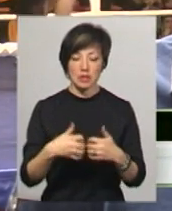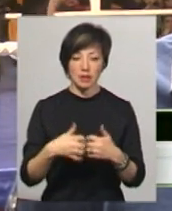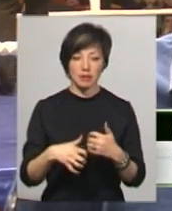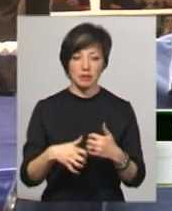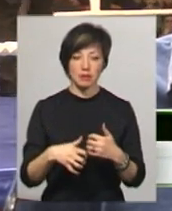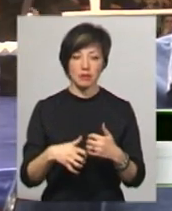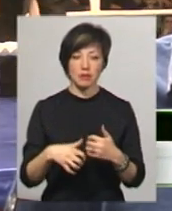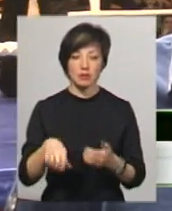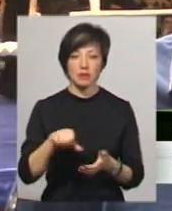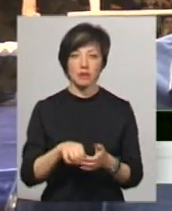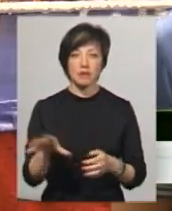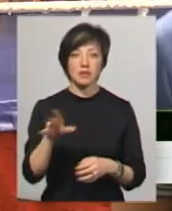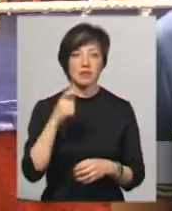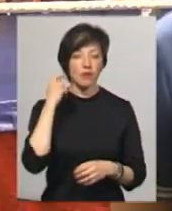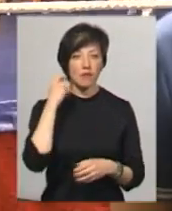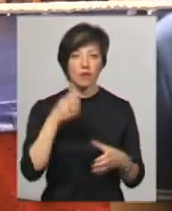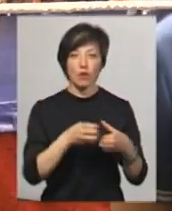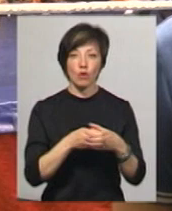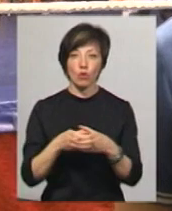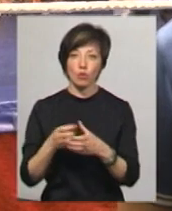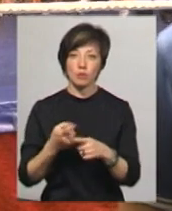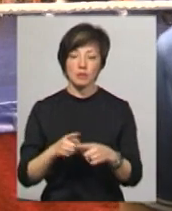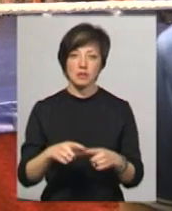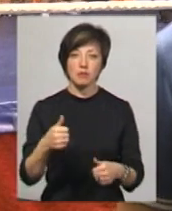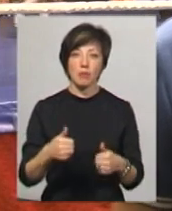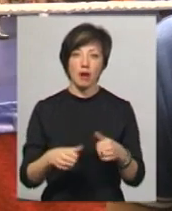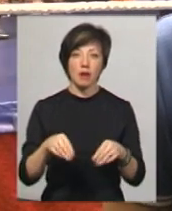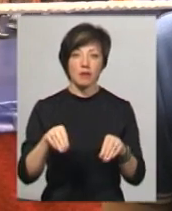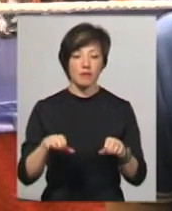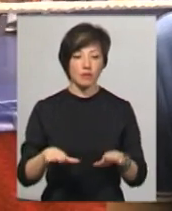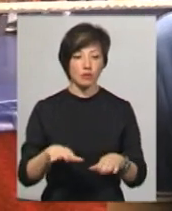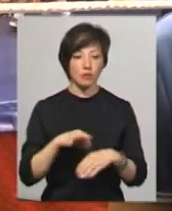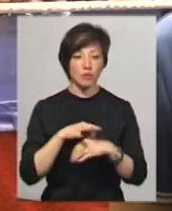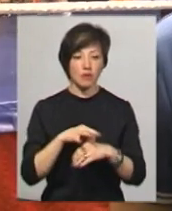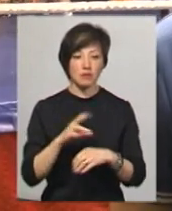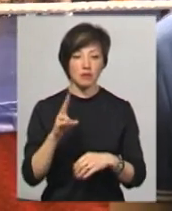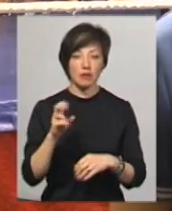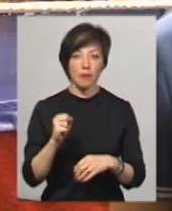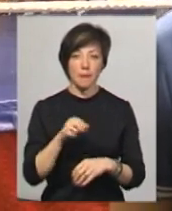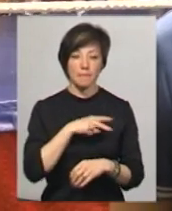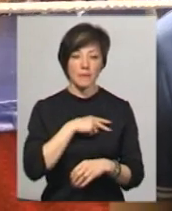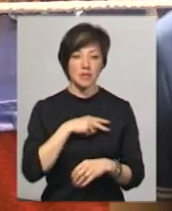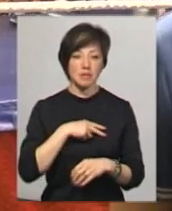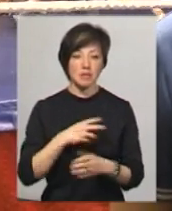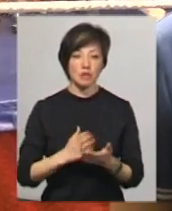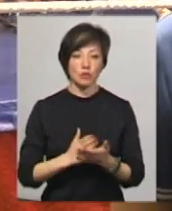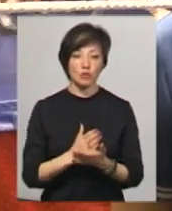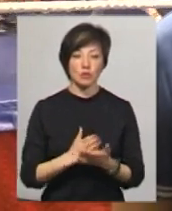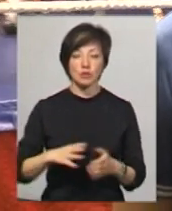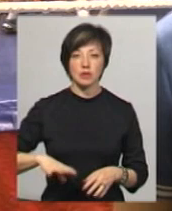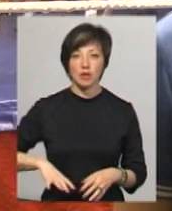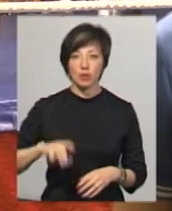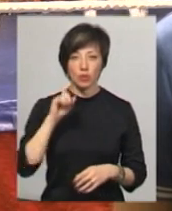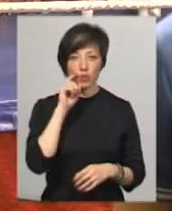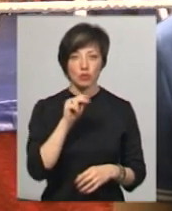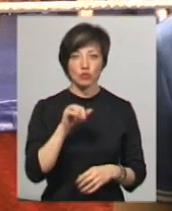боксерів всіх возрастних груп. Ці змагання ми вирішили провести на призи заслуженого тренера України